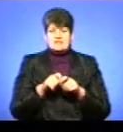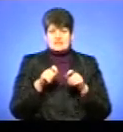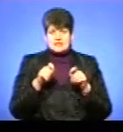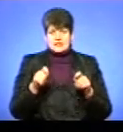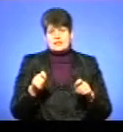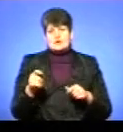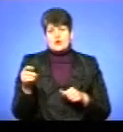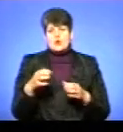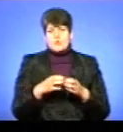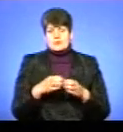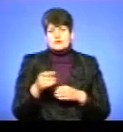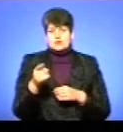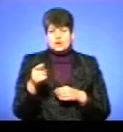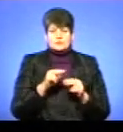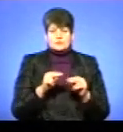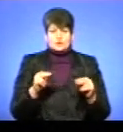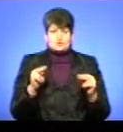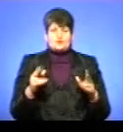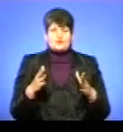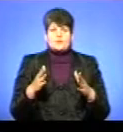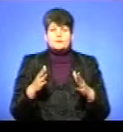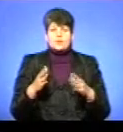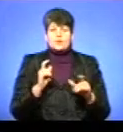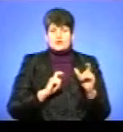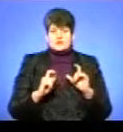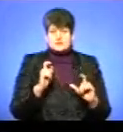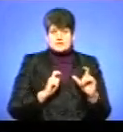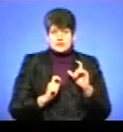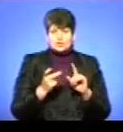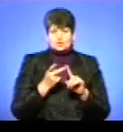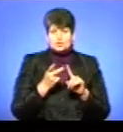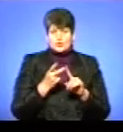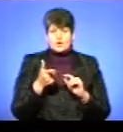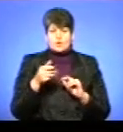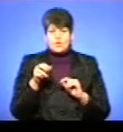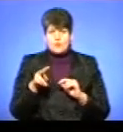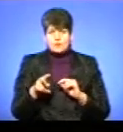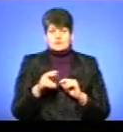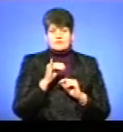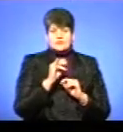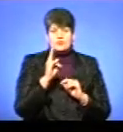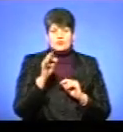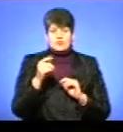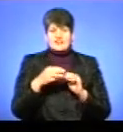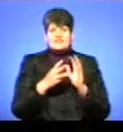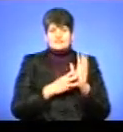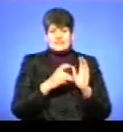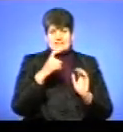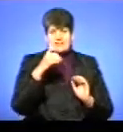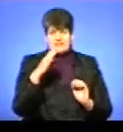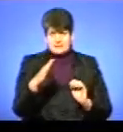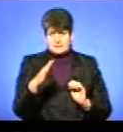тернопільського педуніверситету Ігор Гатала. Другий гол у ворота чернівецької команди забив Іван Когут на 18-й хвилині.